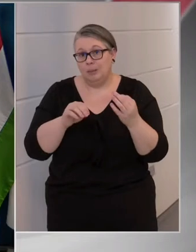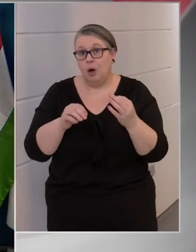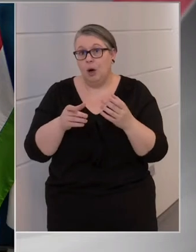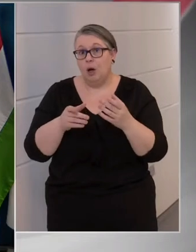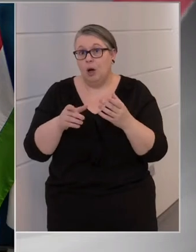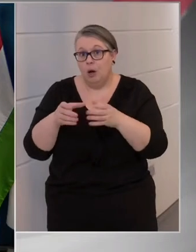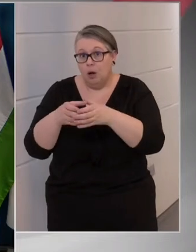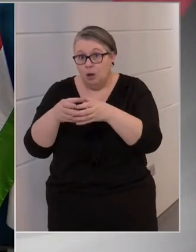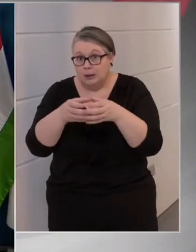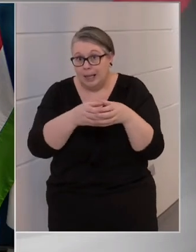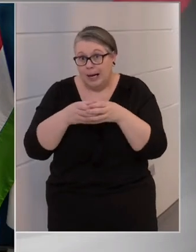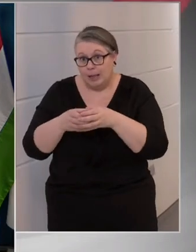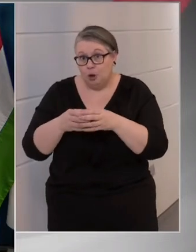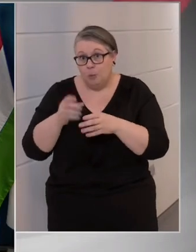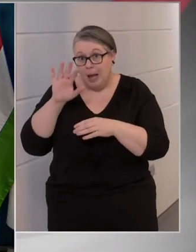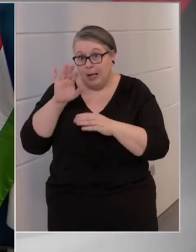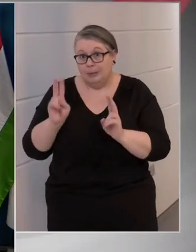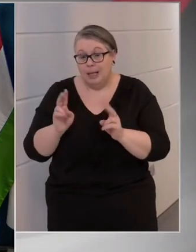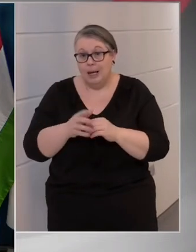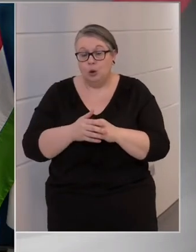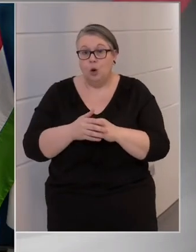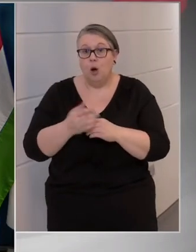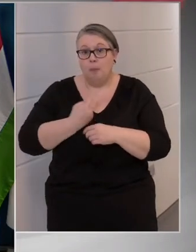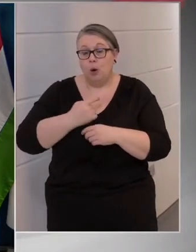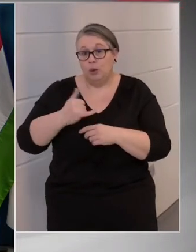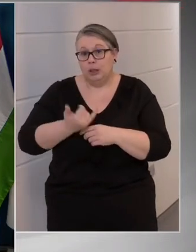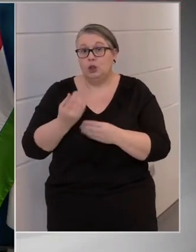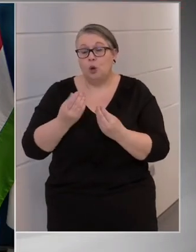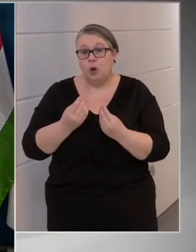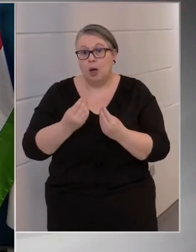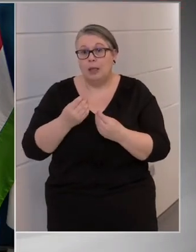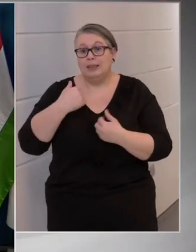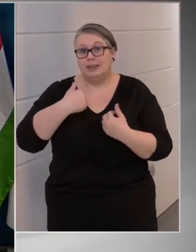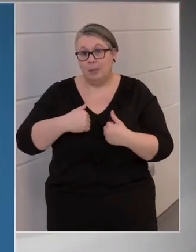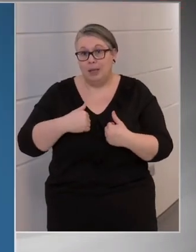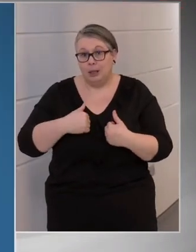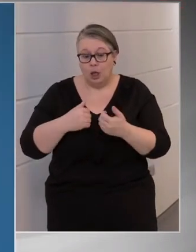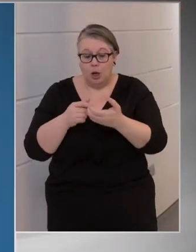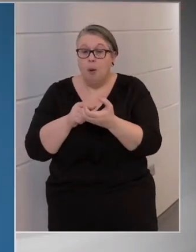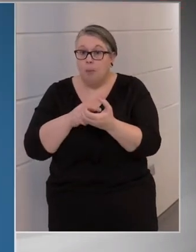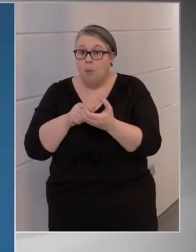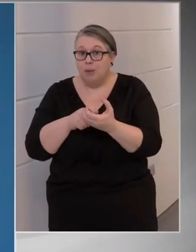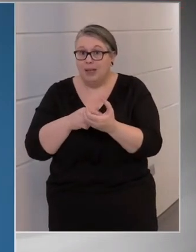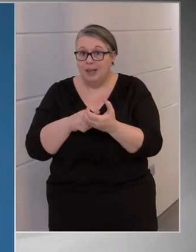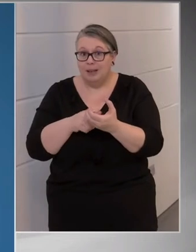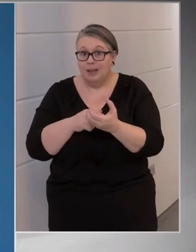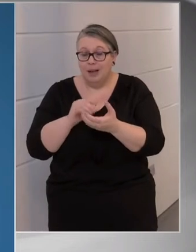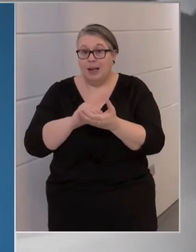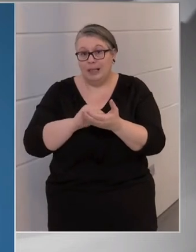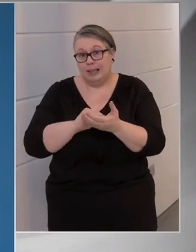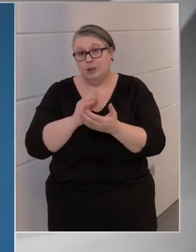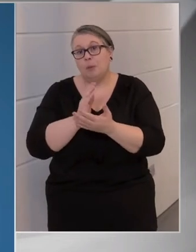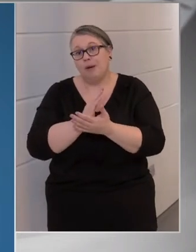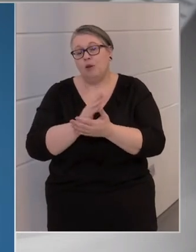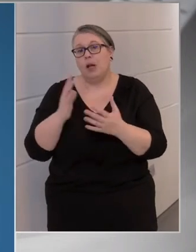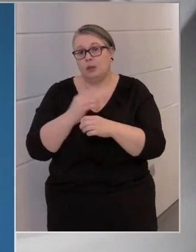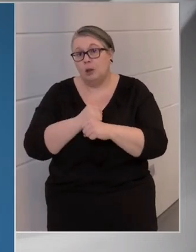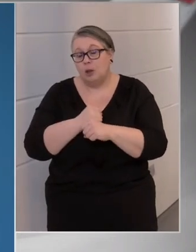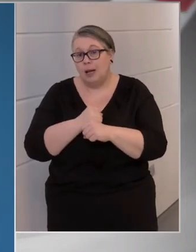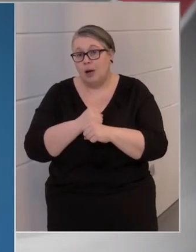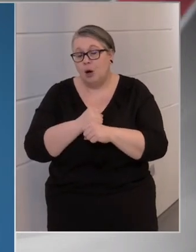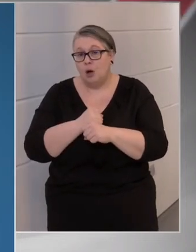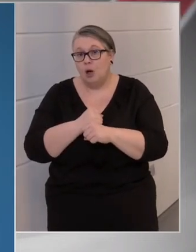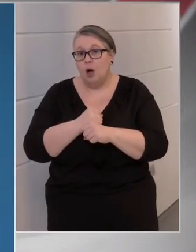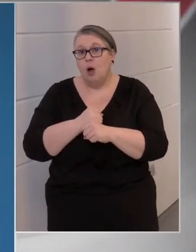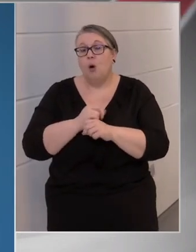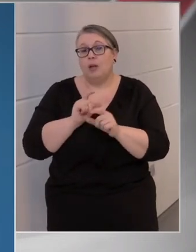életszerűtlen. A romák közül sokan maguk is személyesen bonyolítható mobil regisztrációs szolgálatot tartanának megfelelőnek, hogy eljusson az